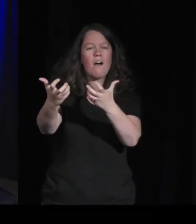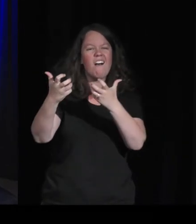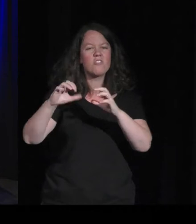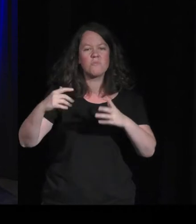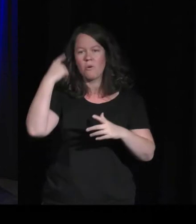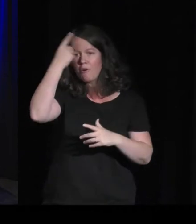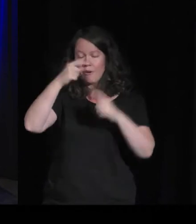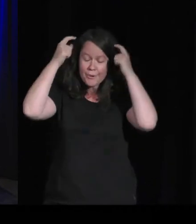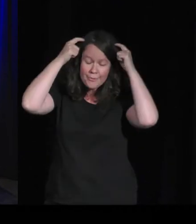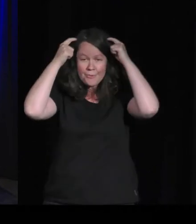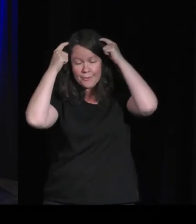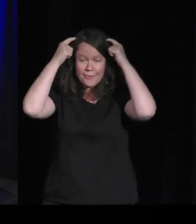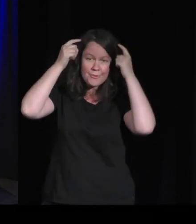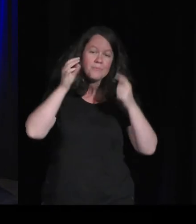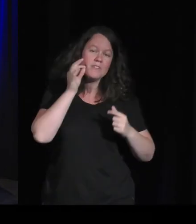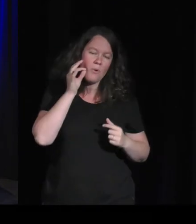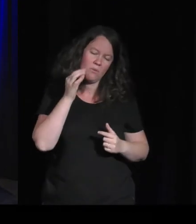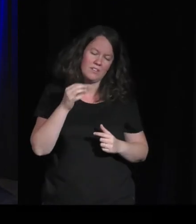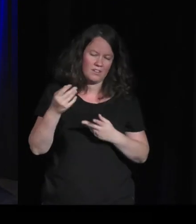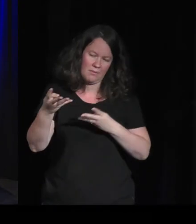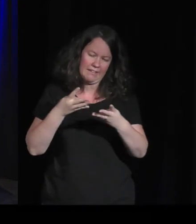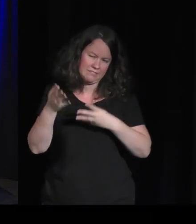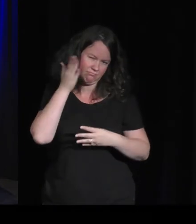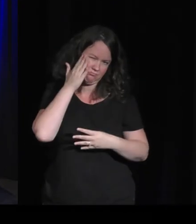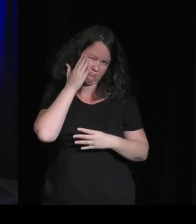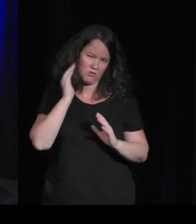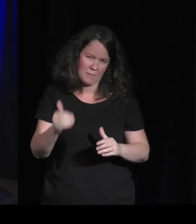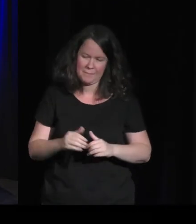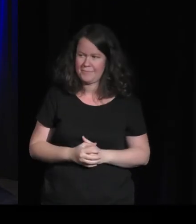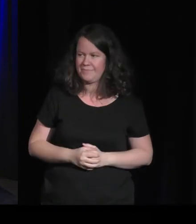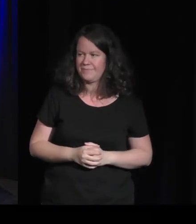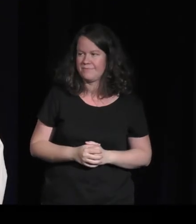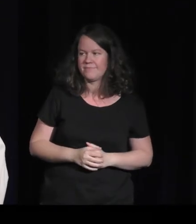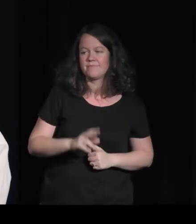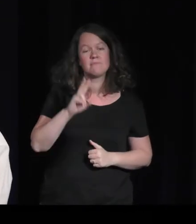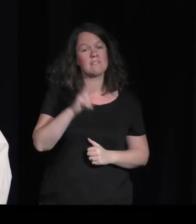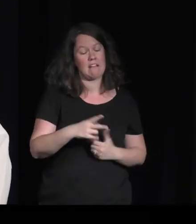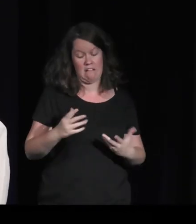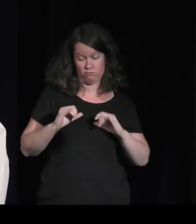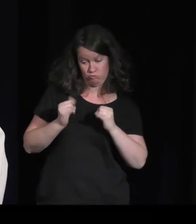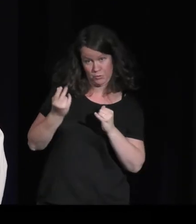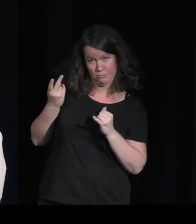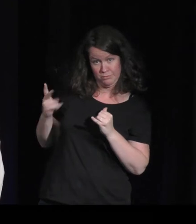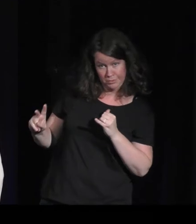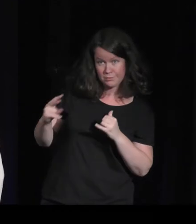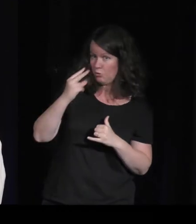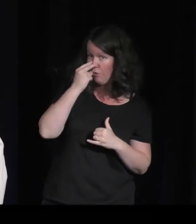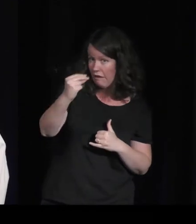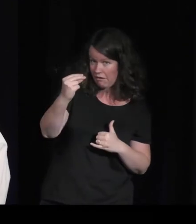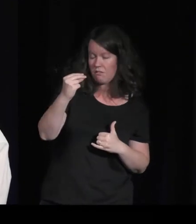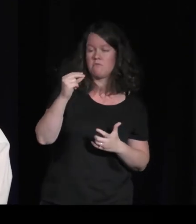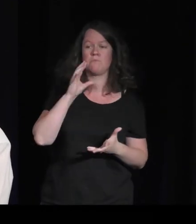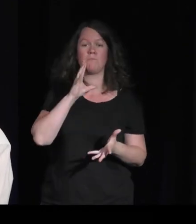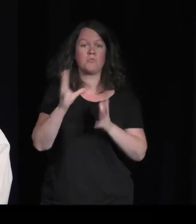genre le même genre d'autre jeu donc si je comprends bien l'envie derrière Seasons After Fall c'était aussi peut-être très simplement